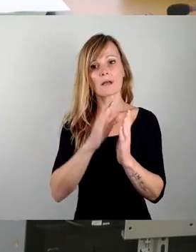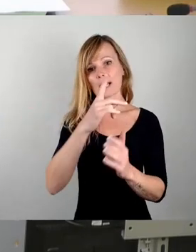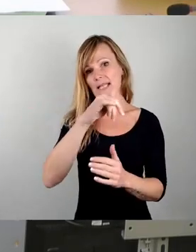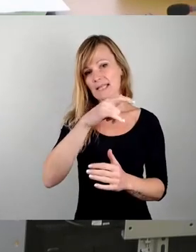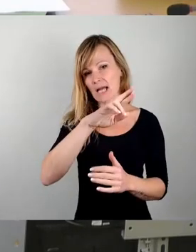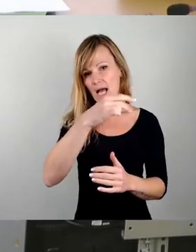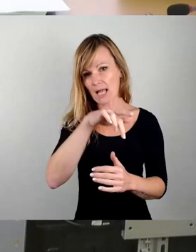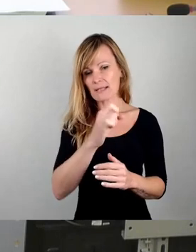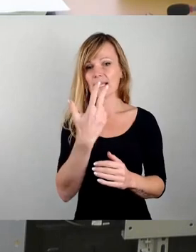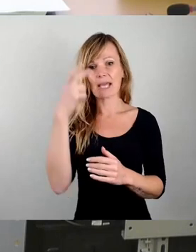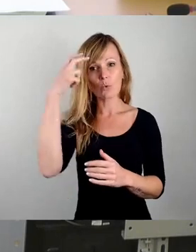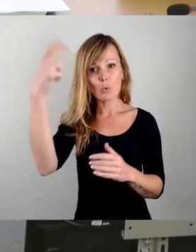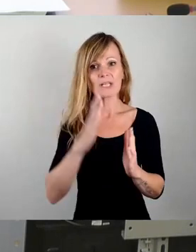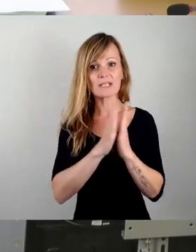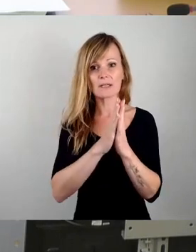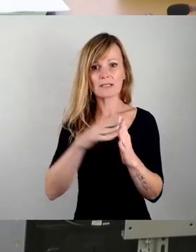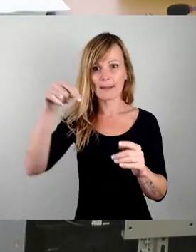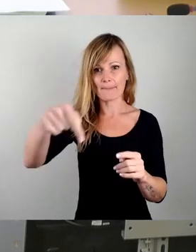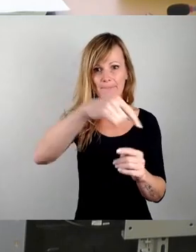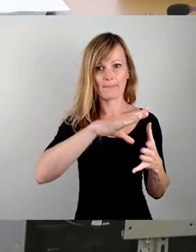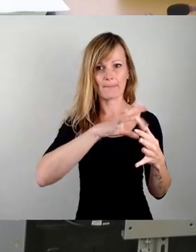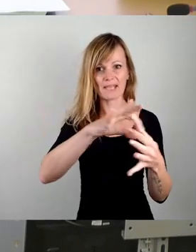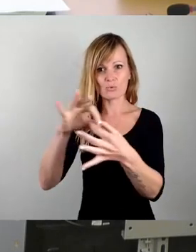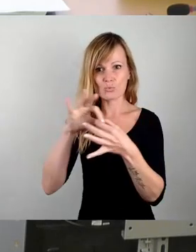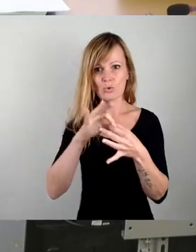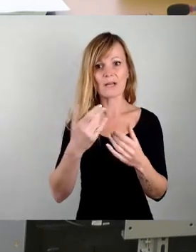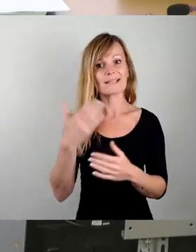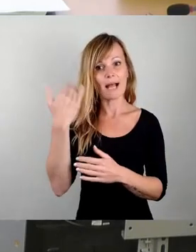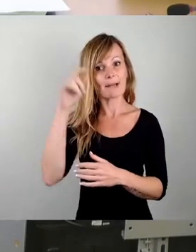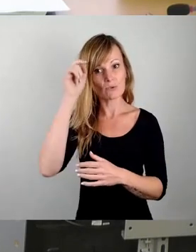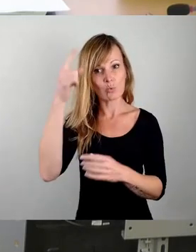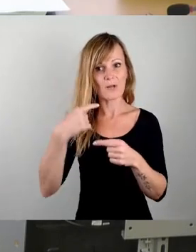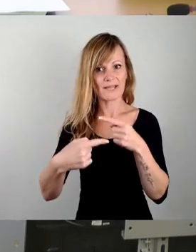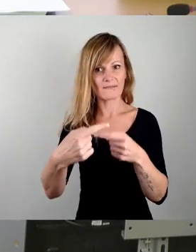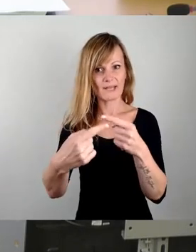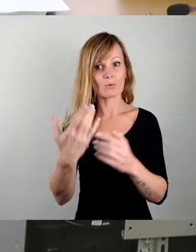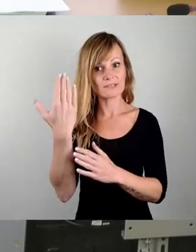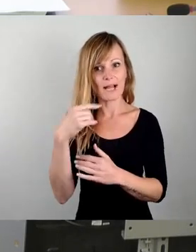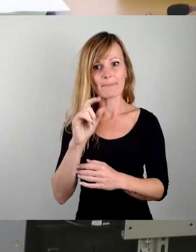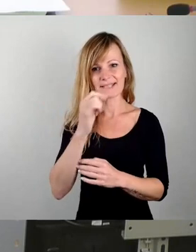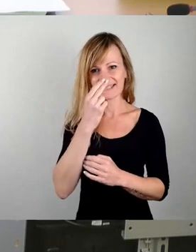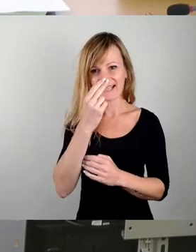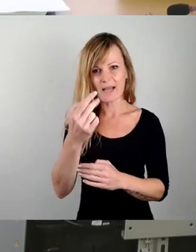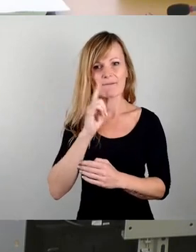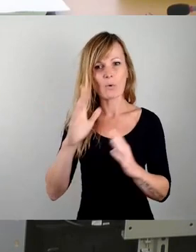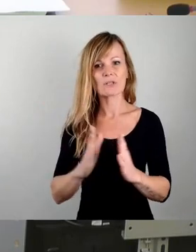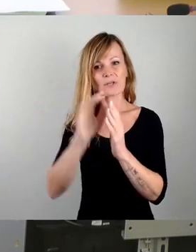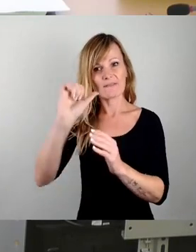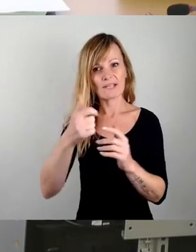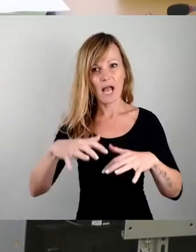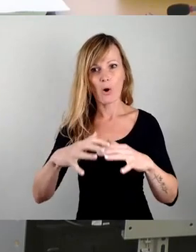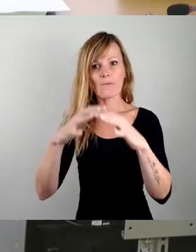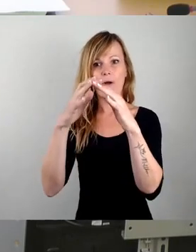Königskirche aufeinander Bezug nehmen. Das war eine sehr kluge Entwicklung. Und man hat ja gesehen, beim Wiederauferstehen der Frauenkirche in der Stadt, wo plötzlich